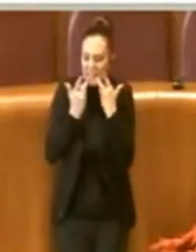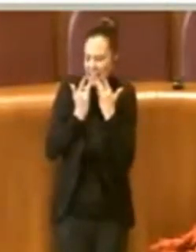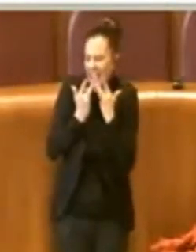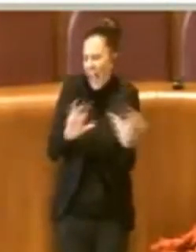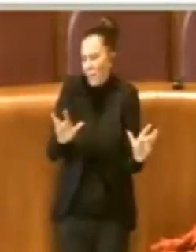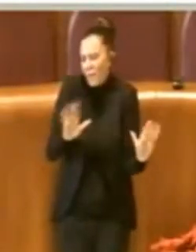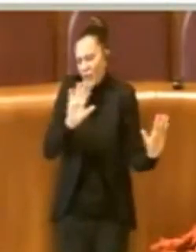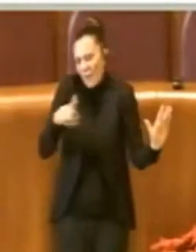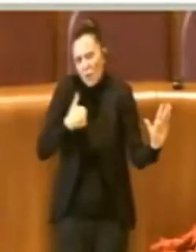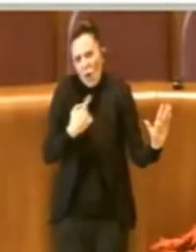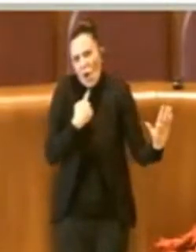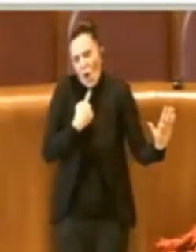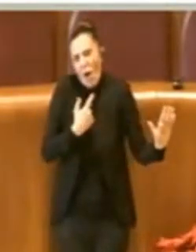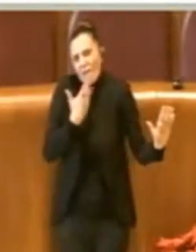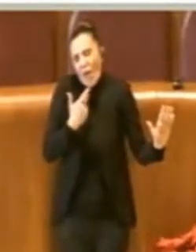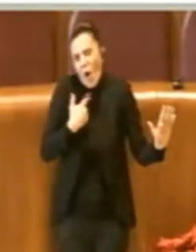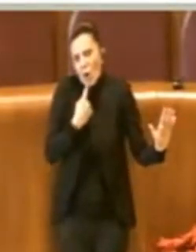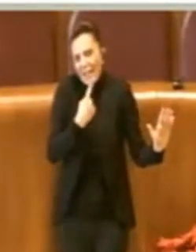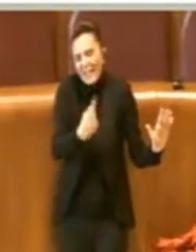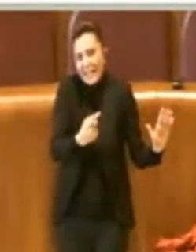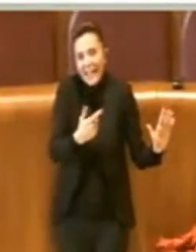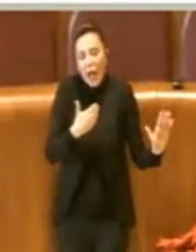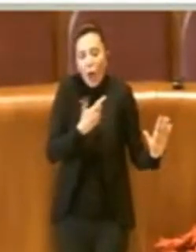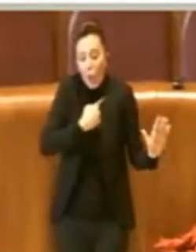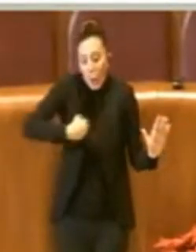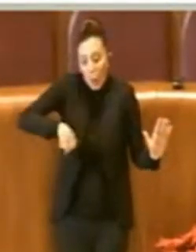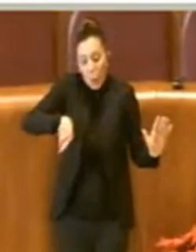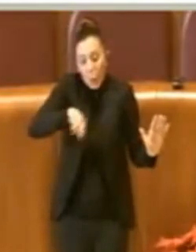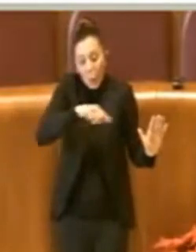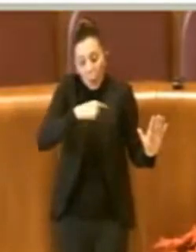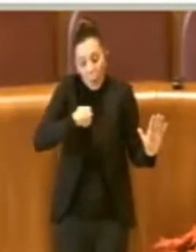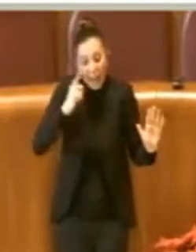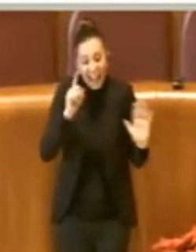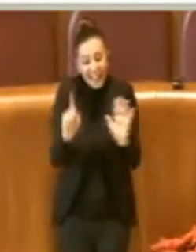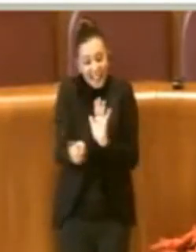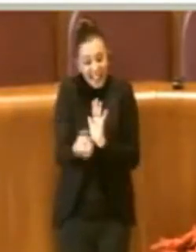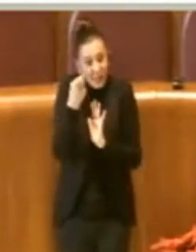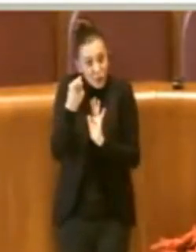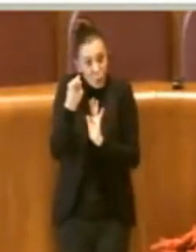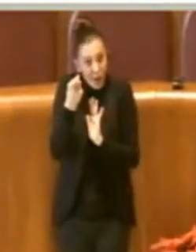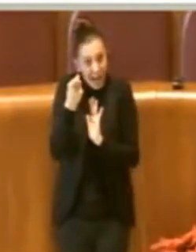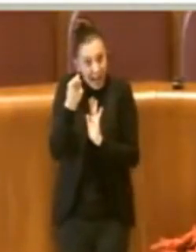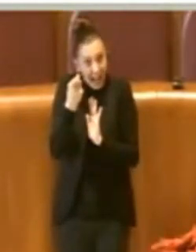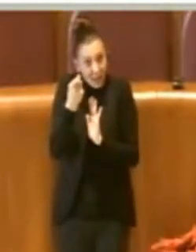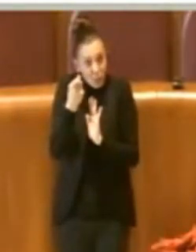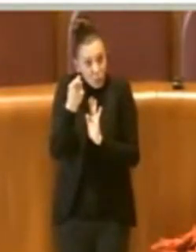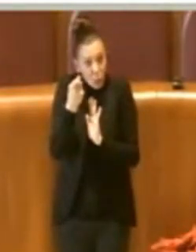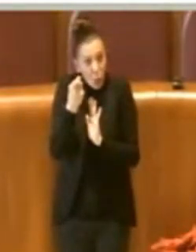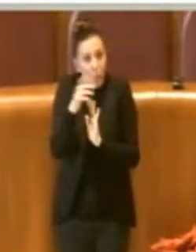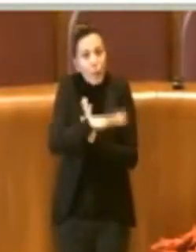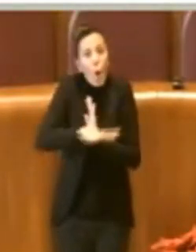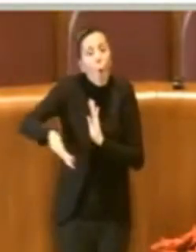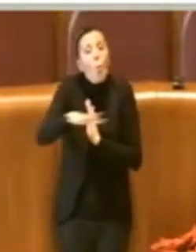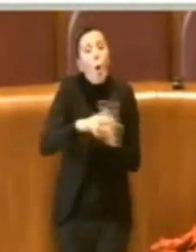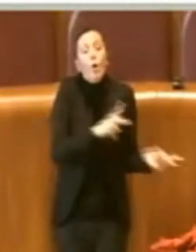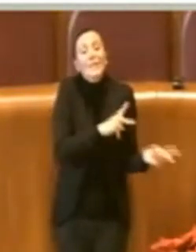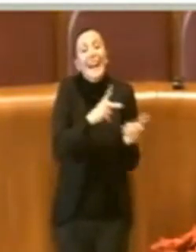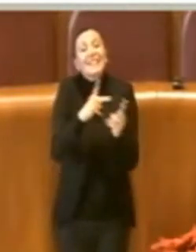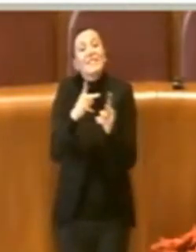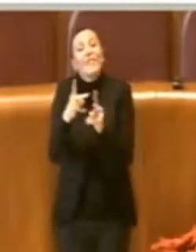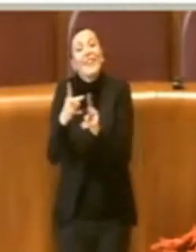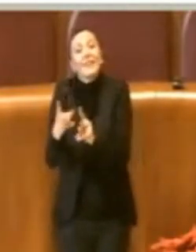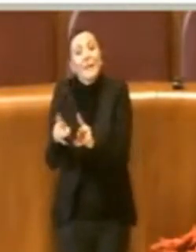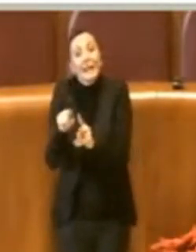noi ci siamo limitati a individuare il luogo di trasferimento poi